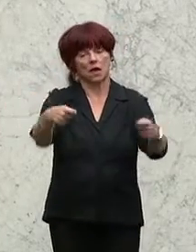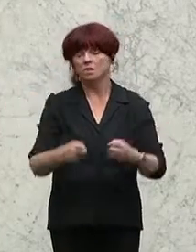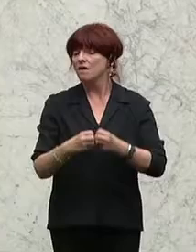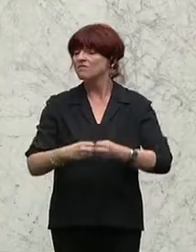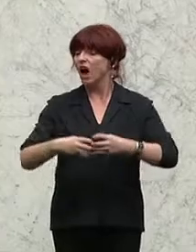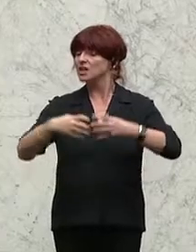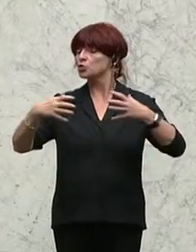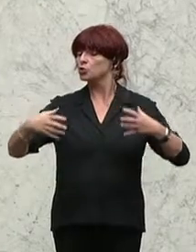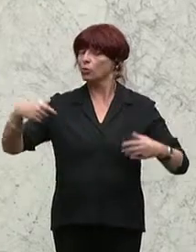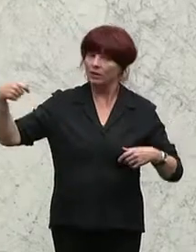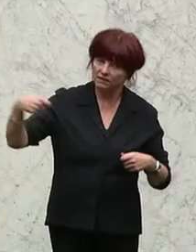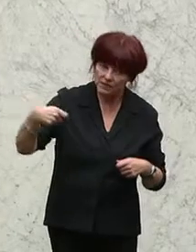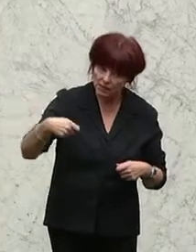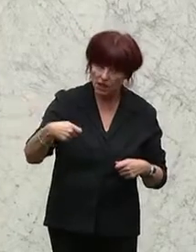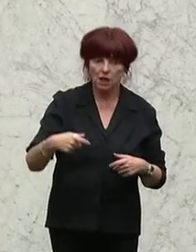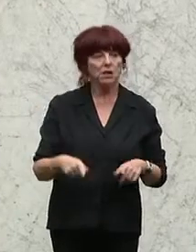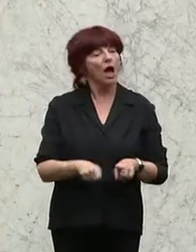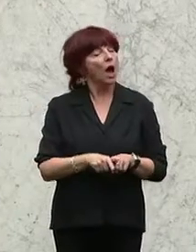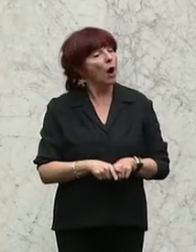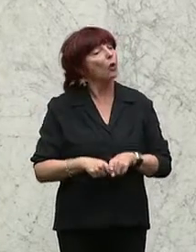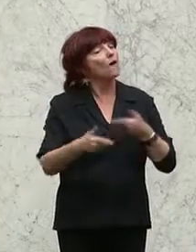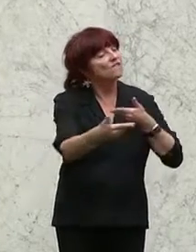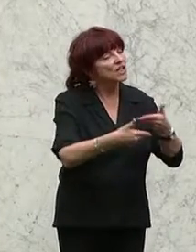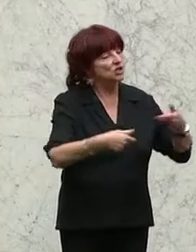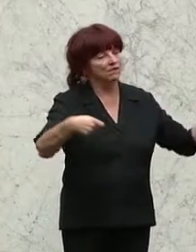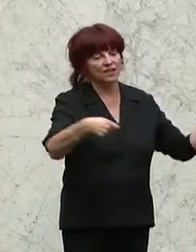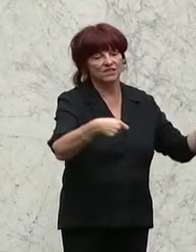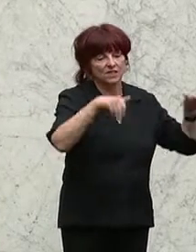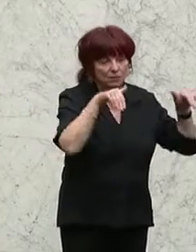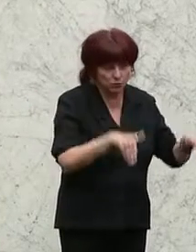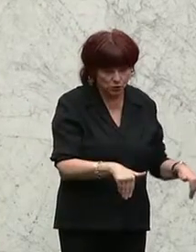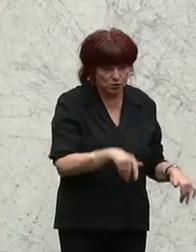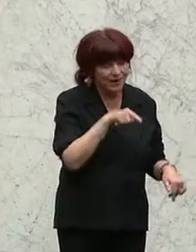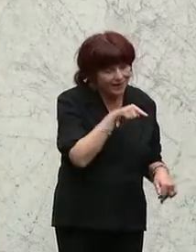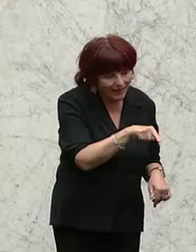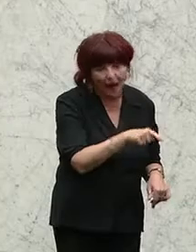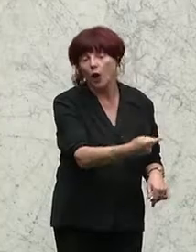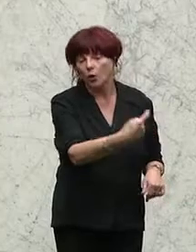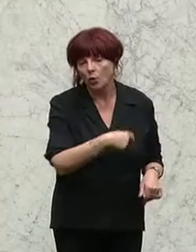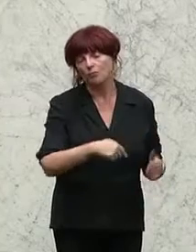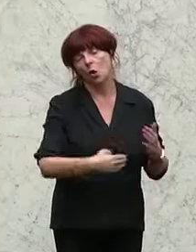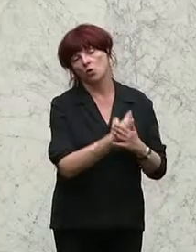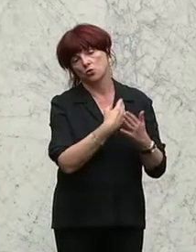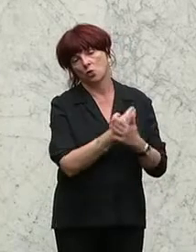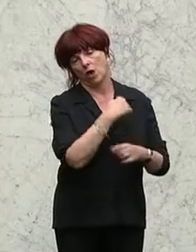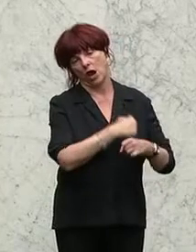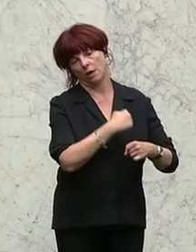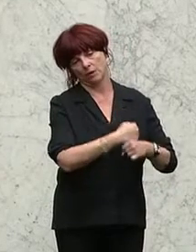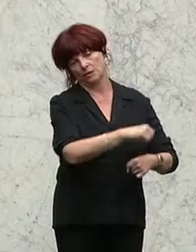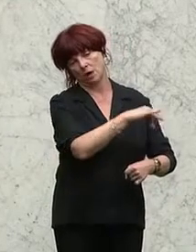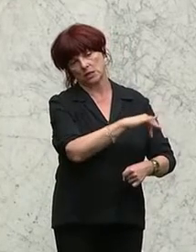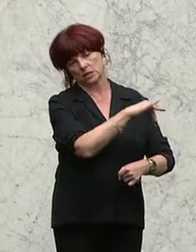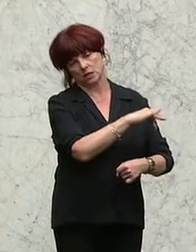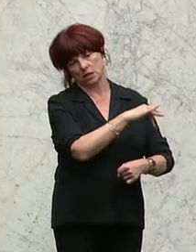in die Wirtschaft auch zu investieren. Weil wir wissen, dass damit auch zukünftige Arbeits- und neue Arbeitsplätze verbunden sind